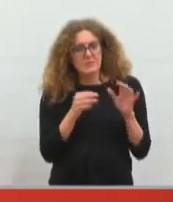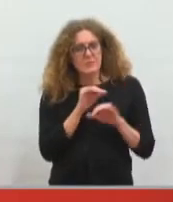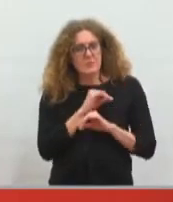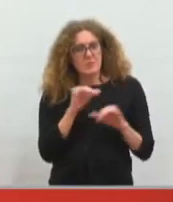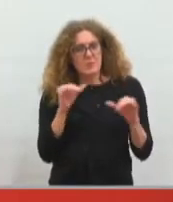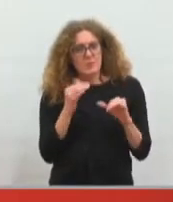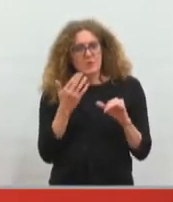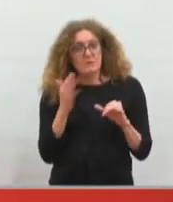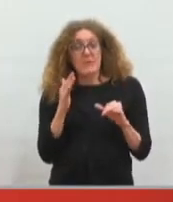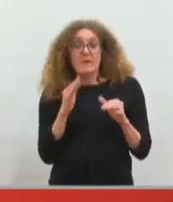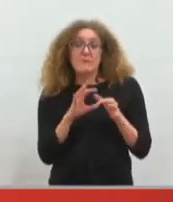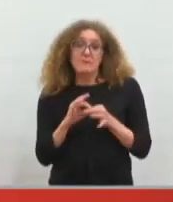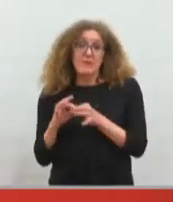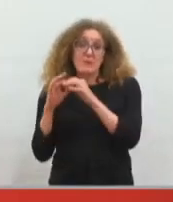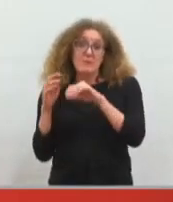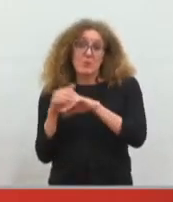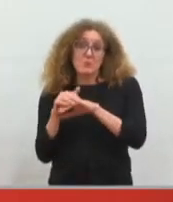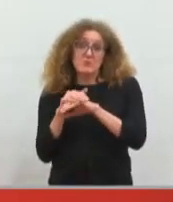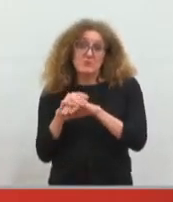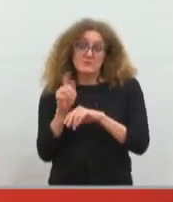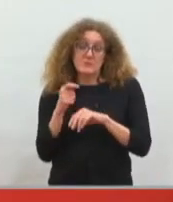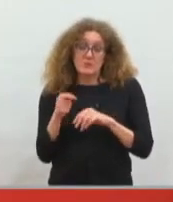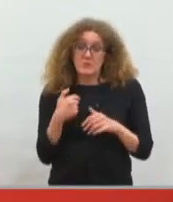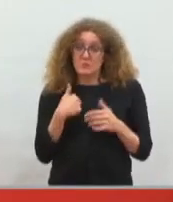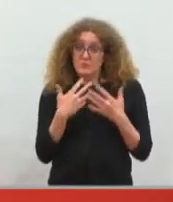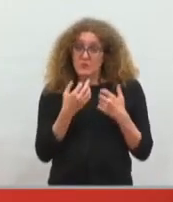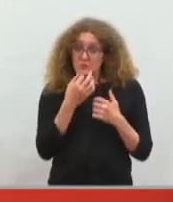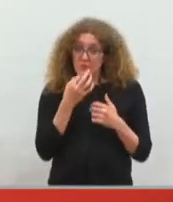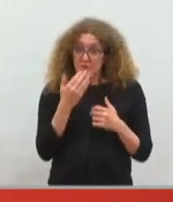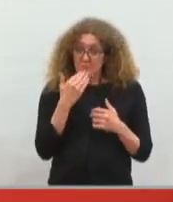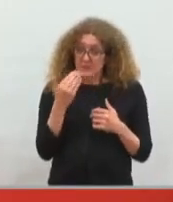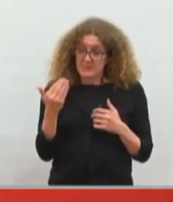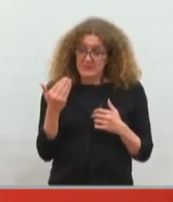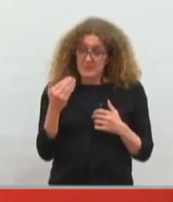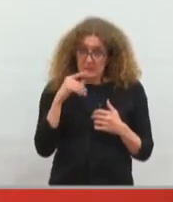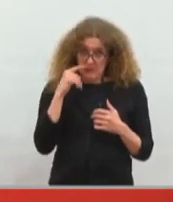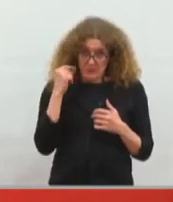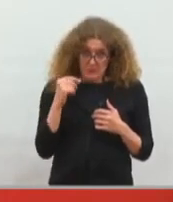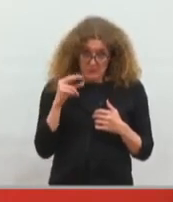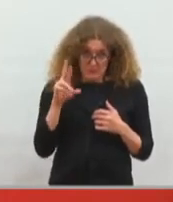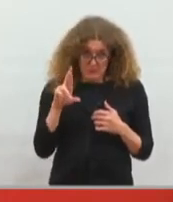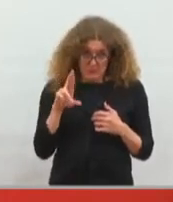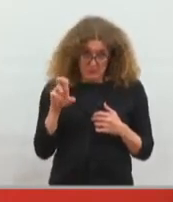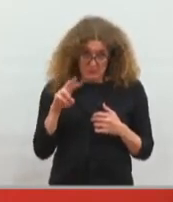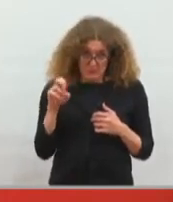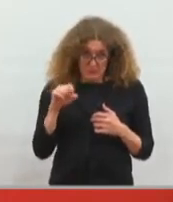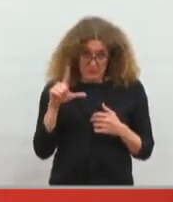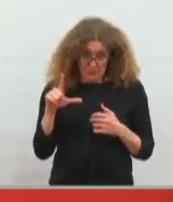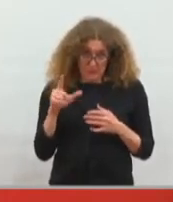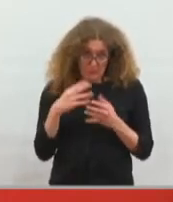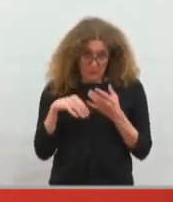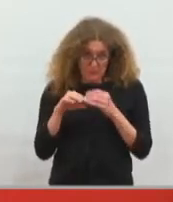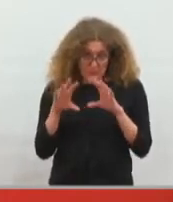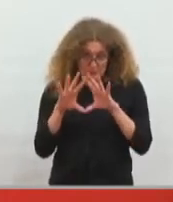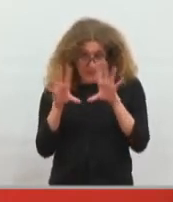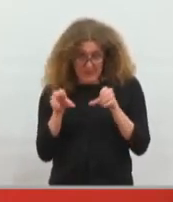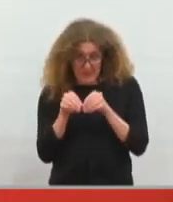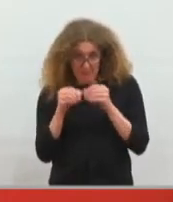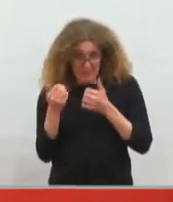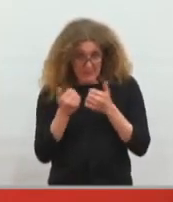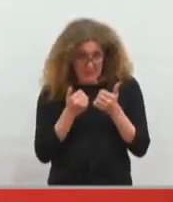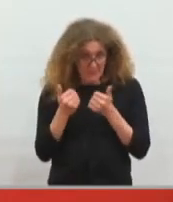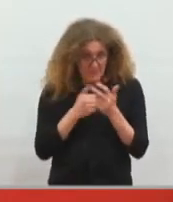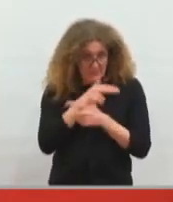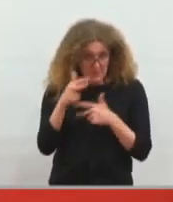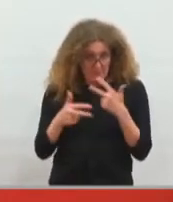politique, pour lequel je voudrais remercier René, mais aussi l'ensemble des équipes des services de la